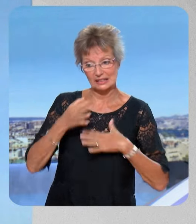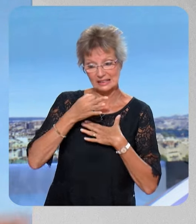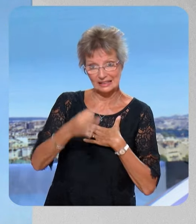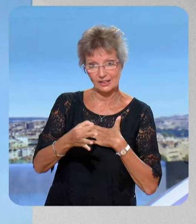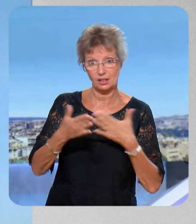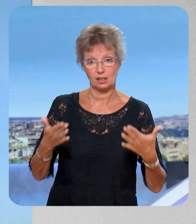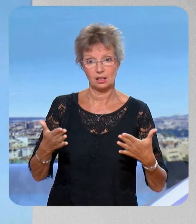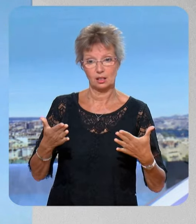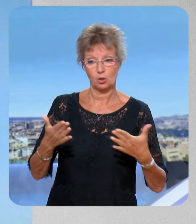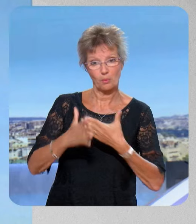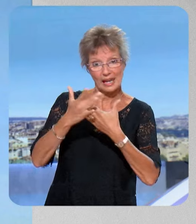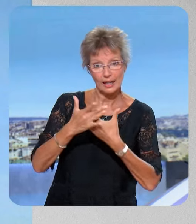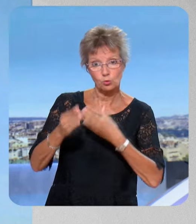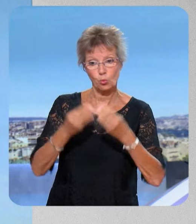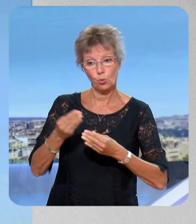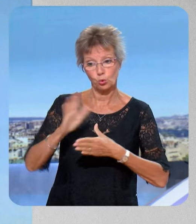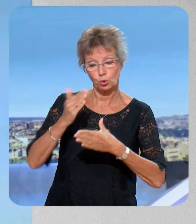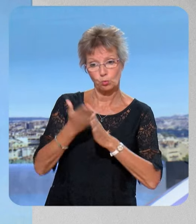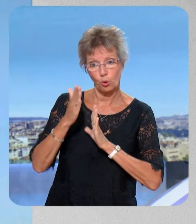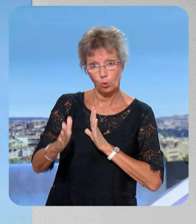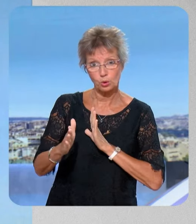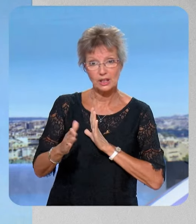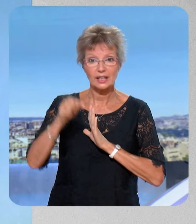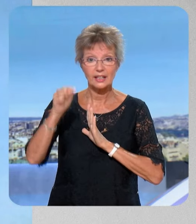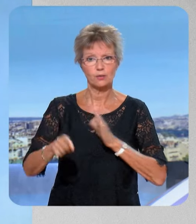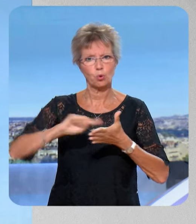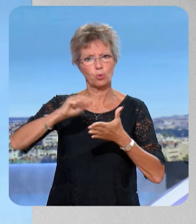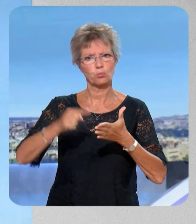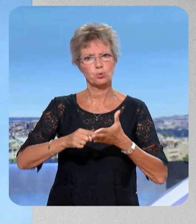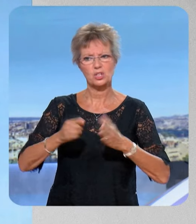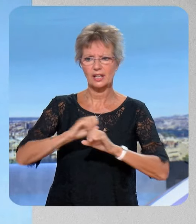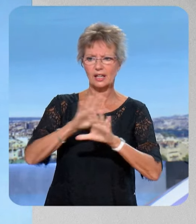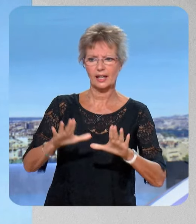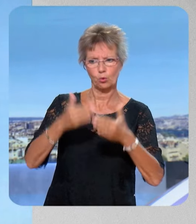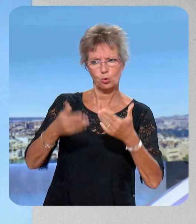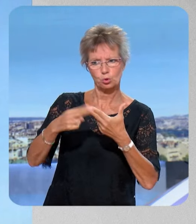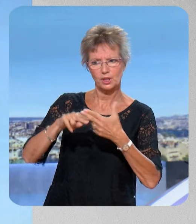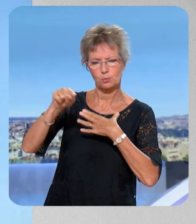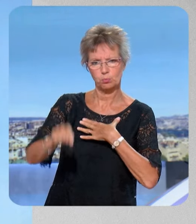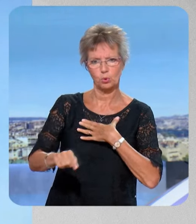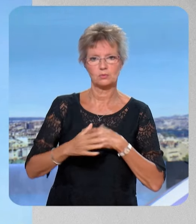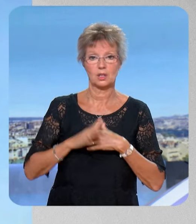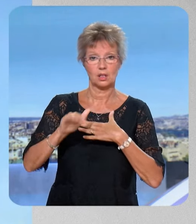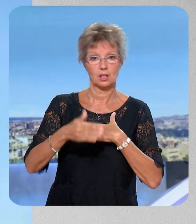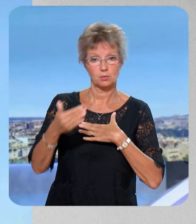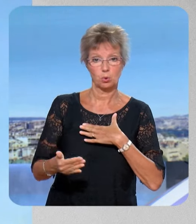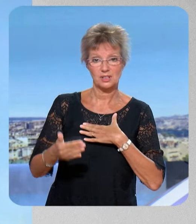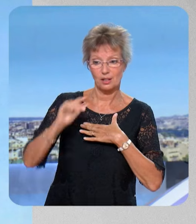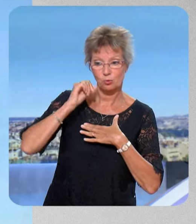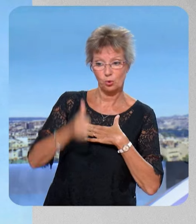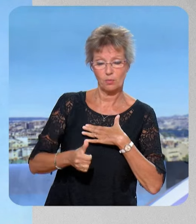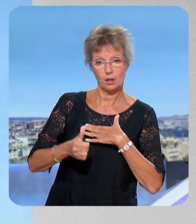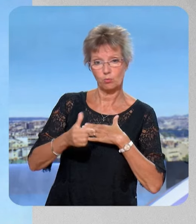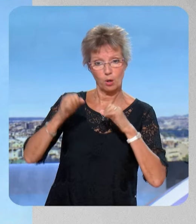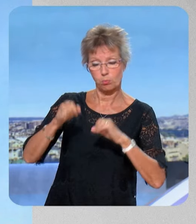qui détaille de la même manière le budget. Donc c'est aujourd'hui qu'on lui demande sa réponse. Et sinon, effectivement, avec Charles de Courson, nous irons demain